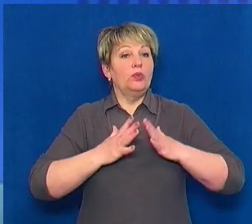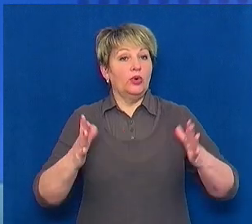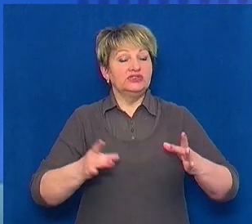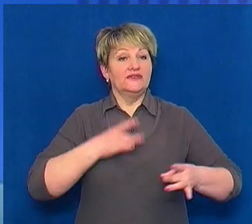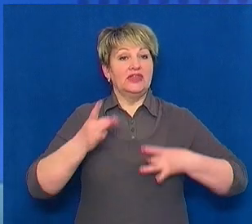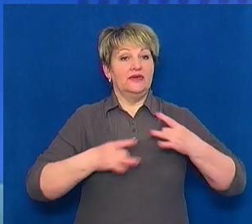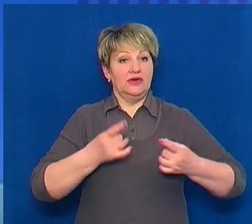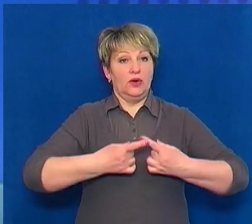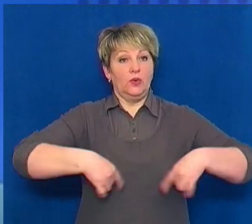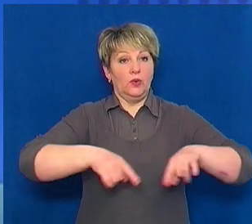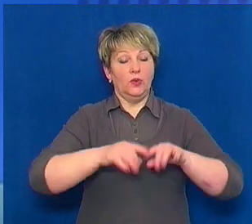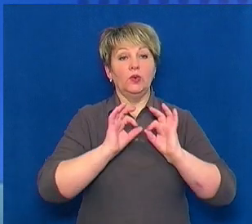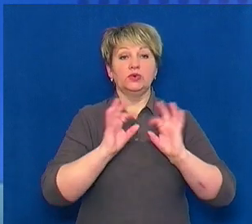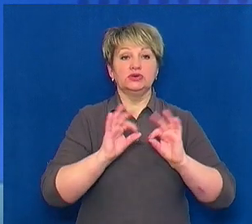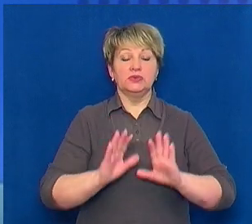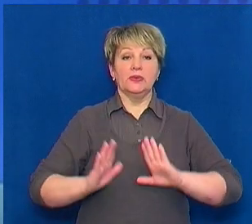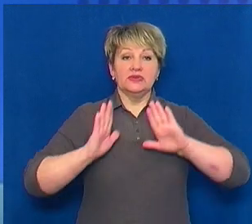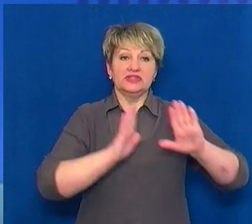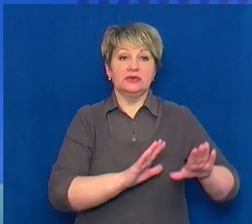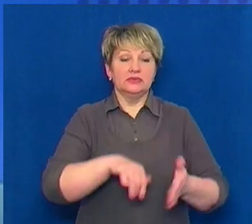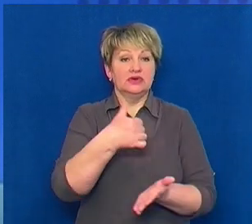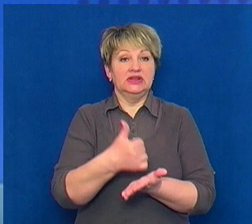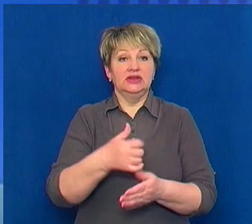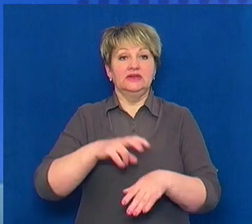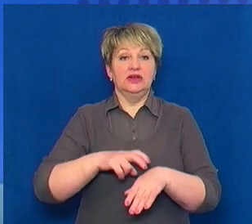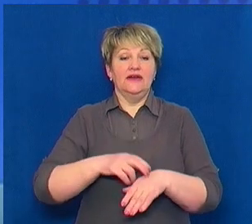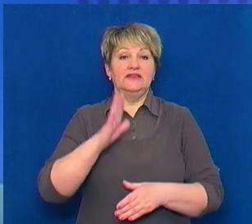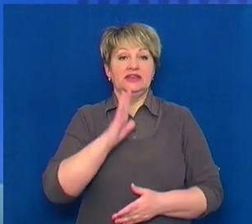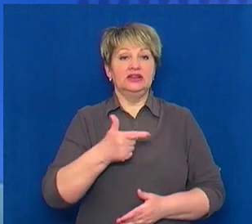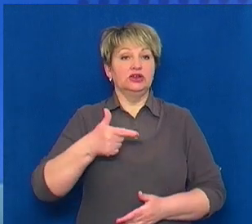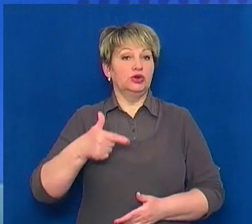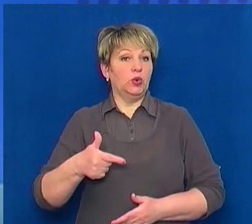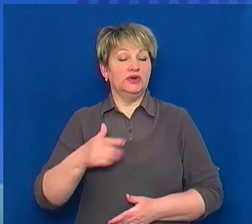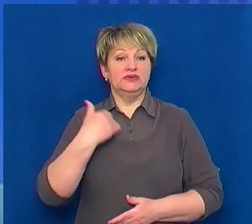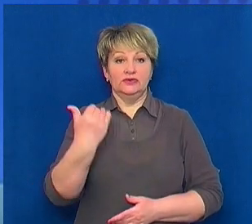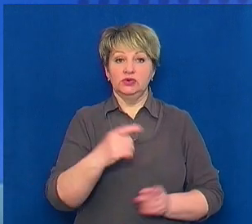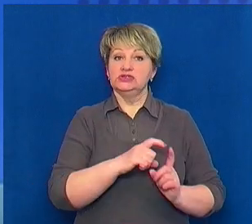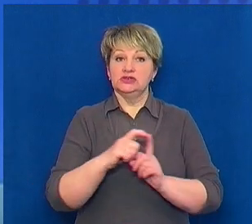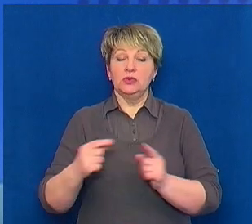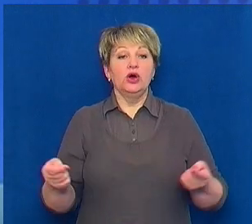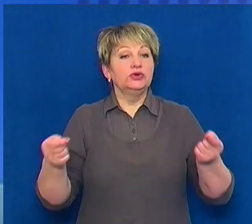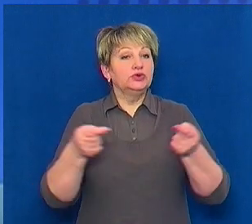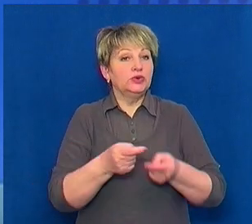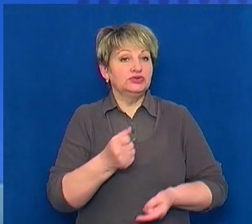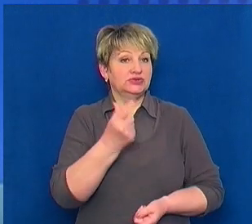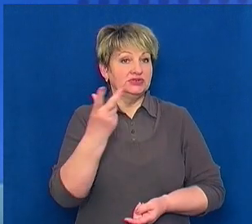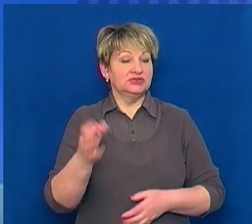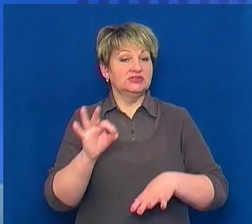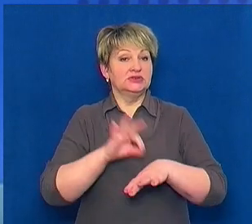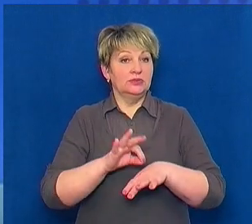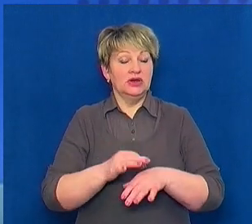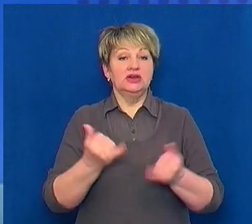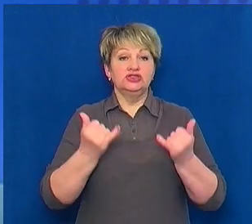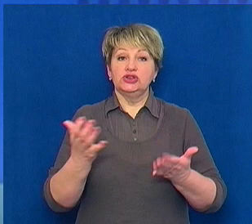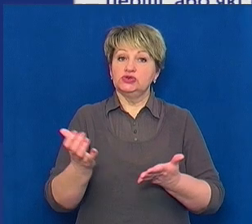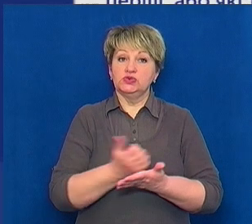неврологічному, розповів Суспільному, заступник головного лікаря Віталій Григор'єв. За його словами, точно кількість інфікованих наразі визначити